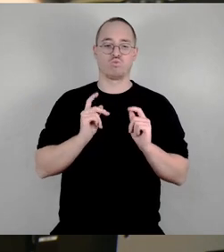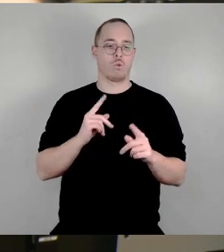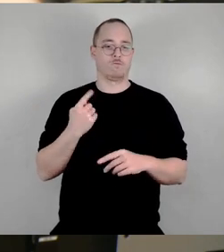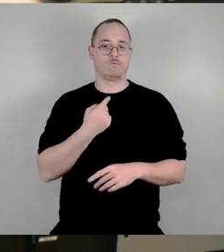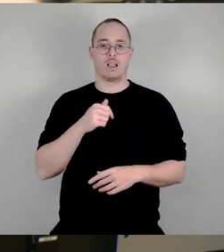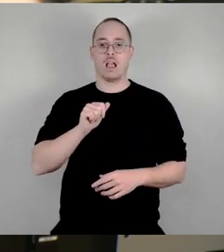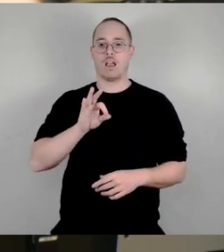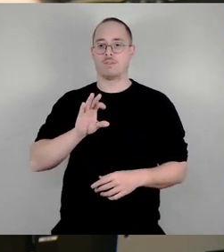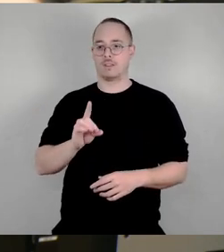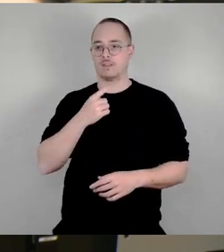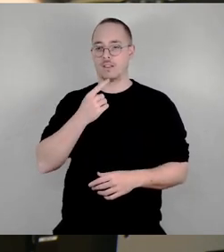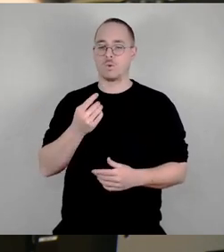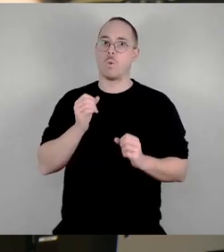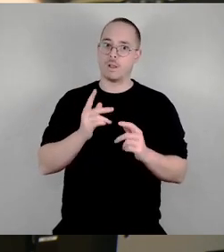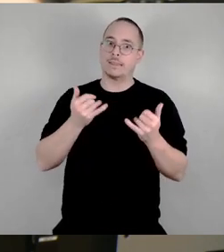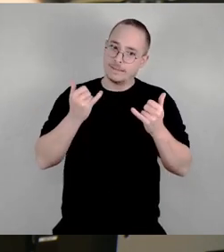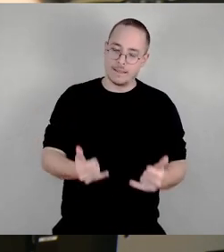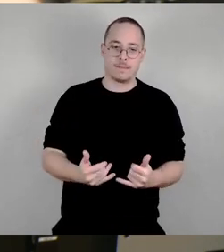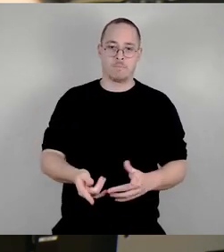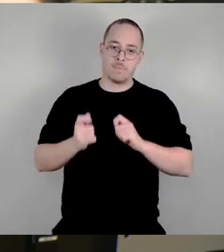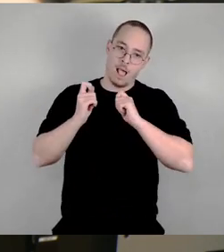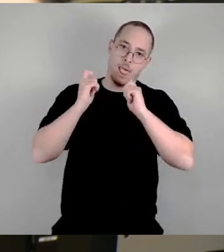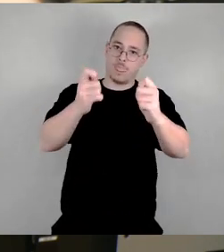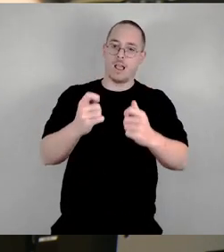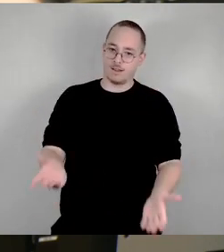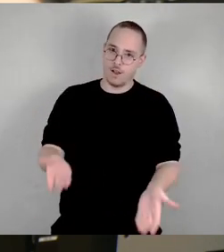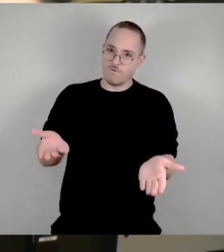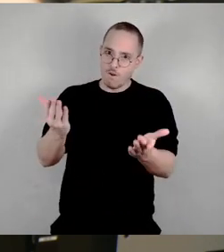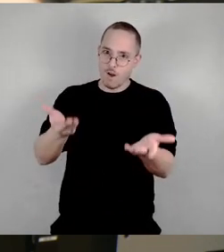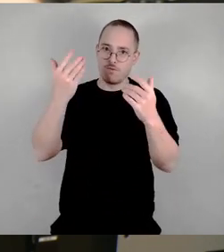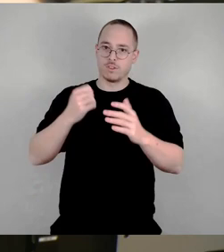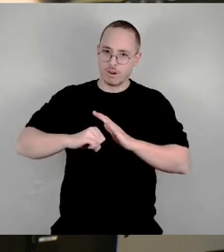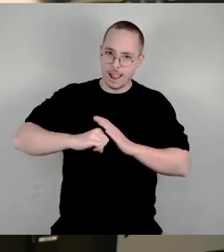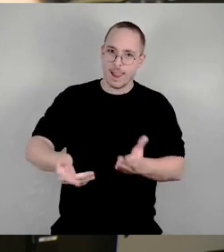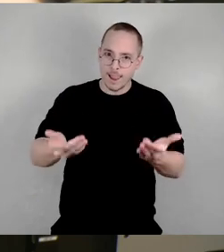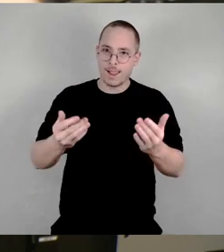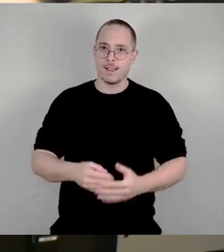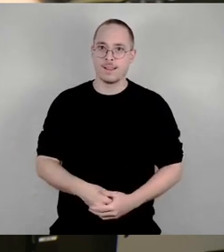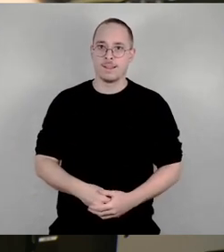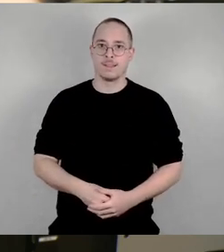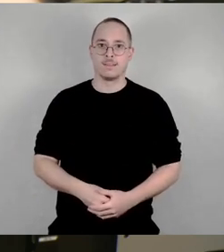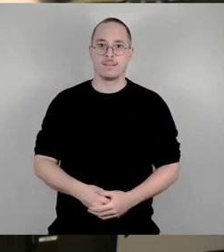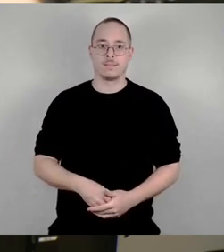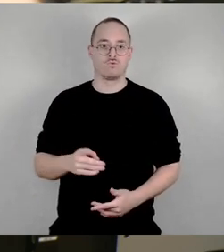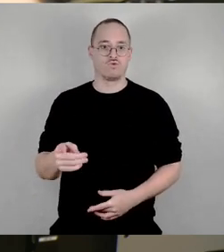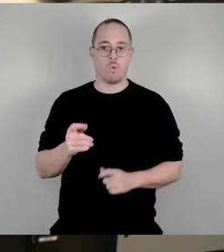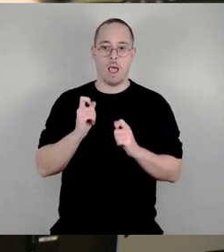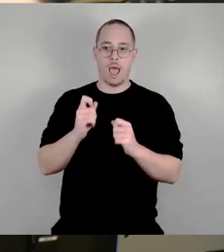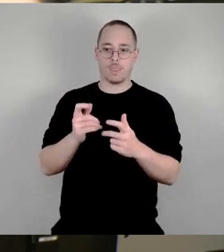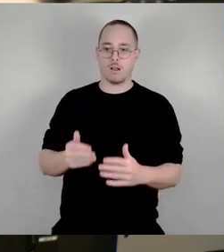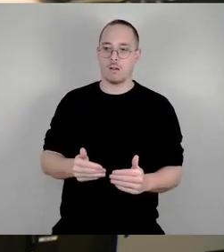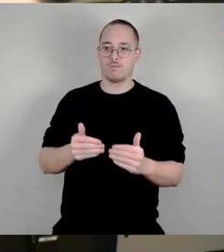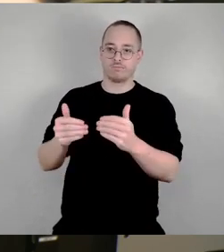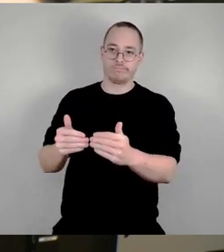in die Puschen, wir schweißen einen Antrag in den Geschäftsgang. Dieser wurde so lange erfolgreich von den anderen Parteien natürlich auch mit